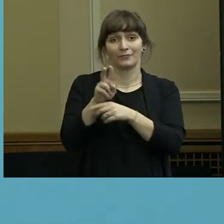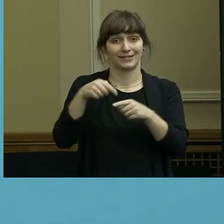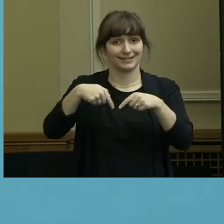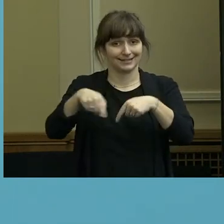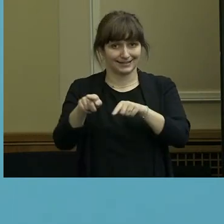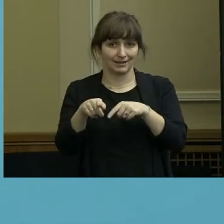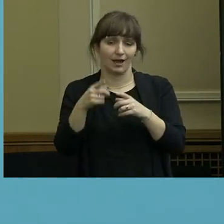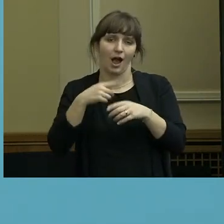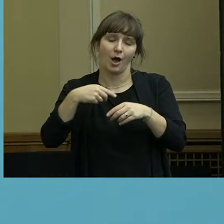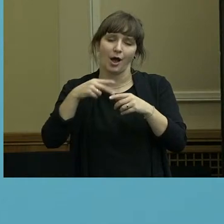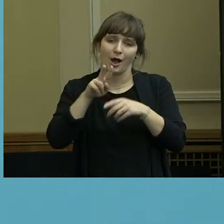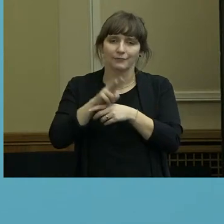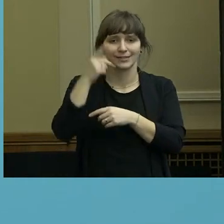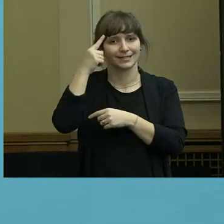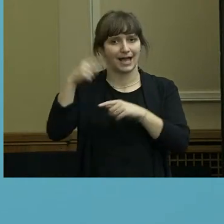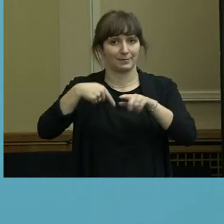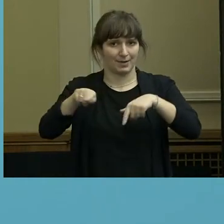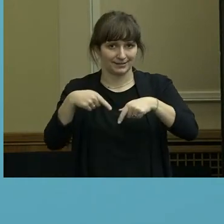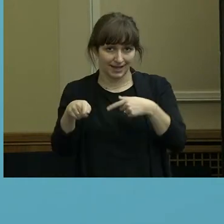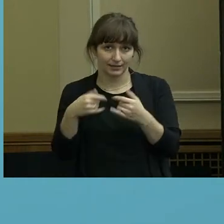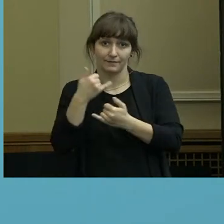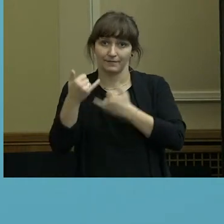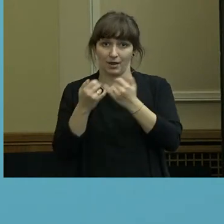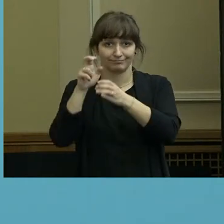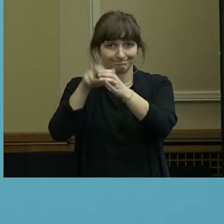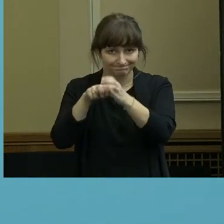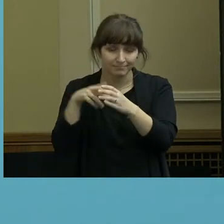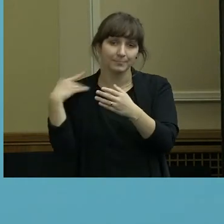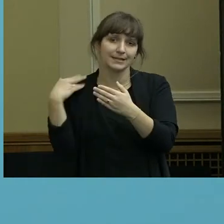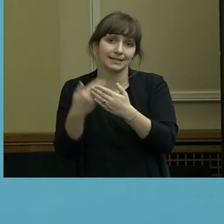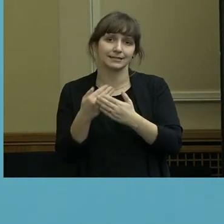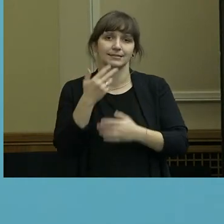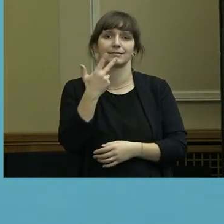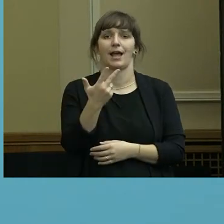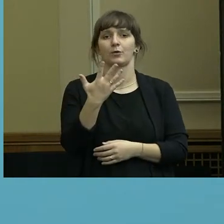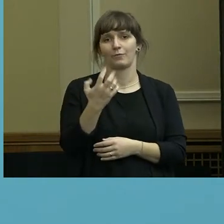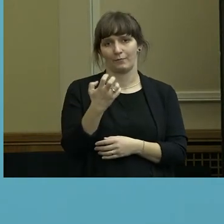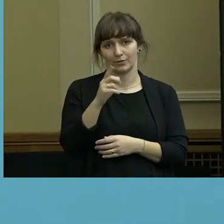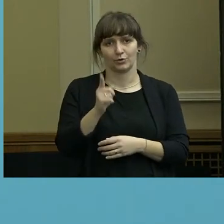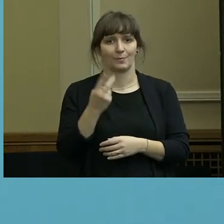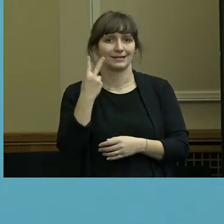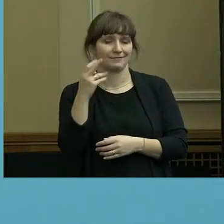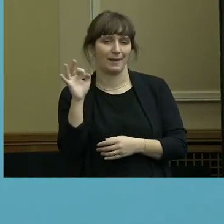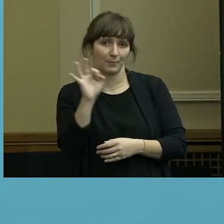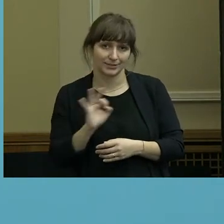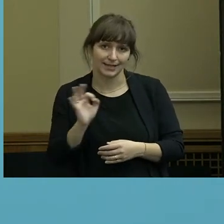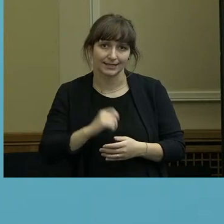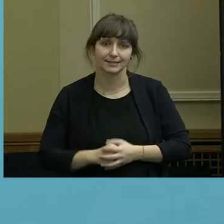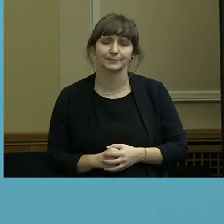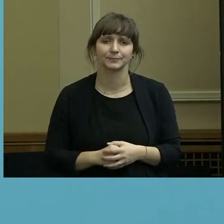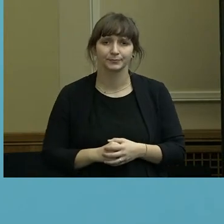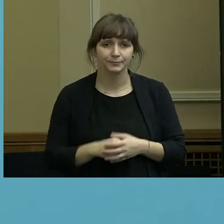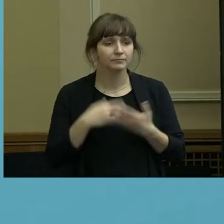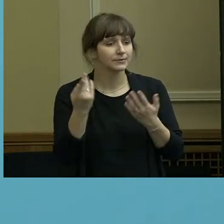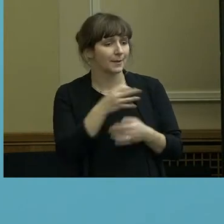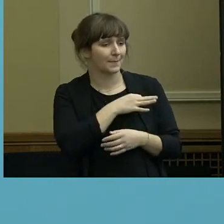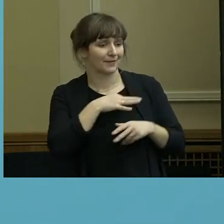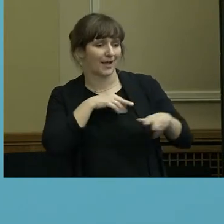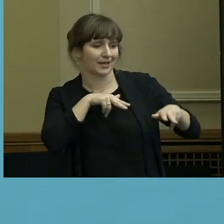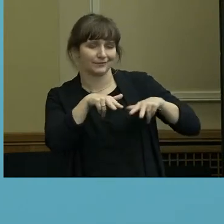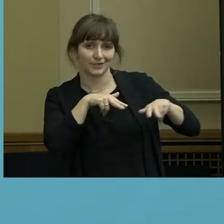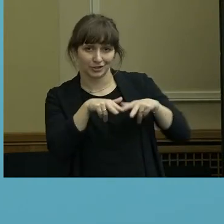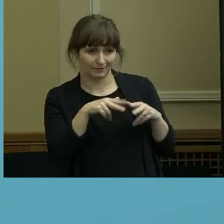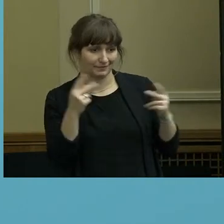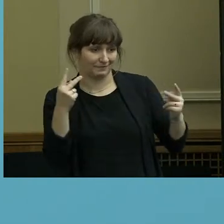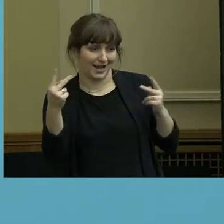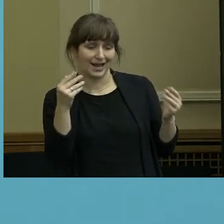liegt bei 53,2 Prozent. Wenn Sie sich das anschauen, was in der Privatwirtschaft üblich ist,